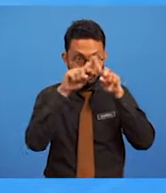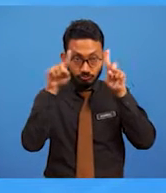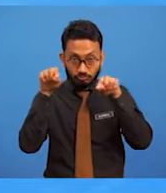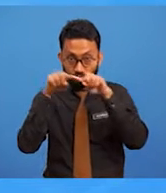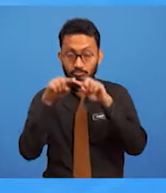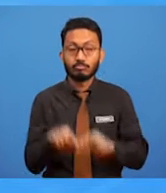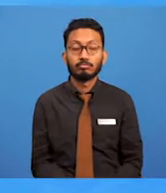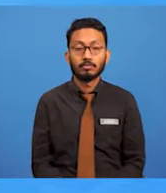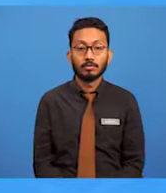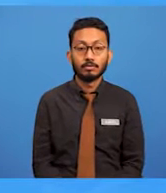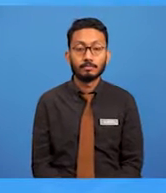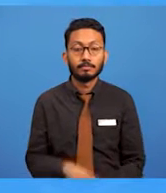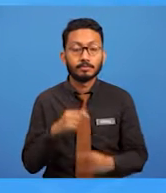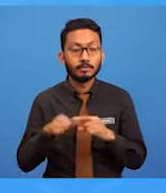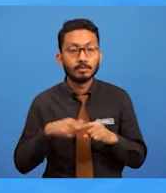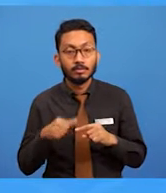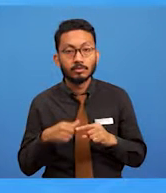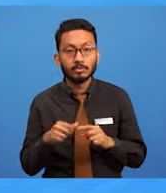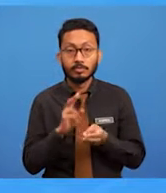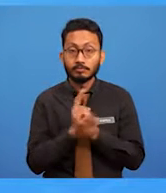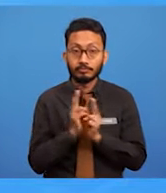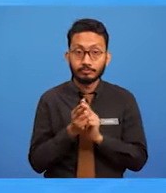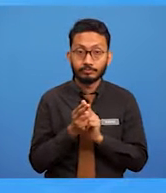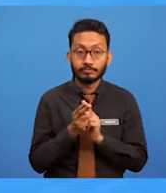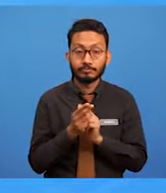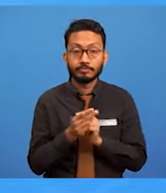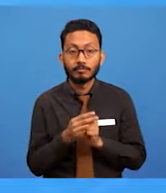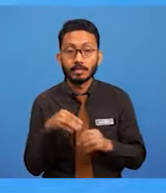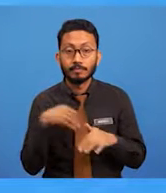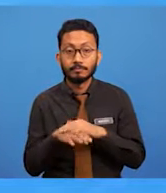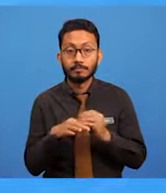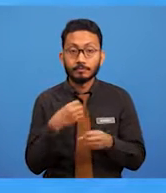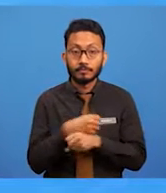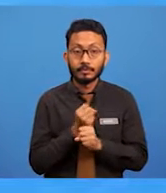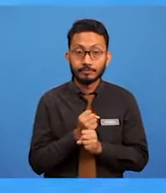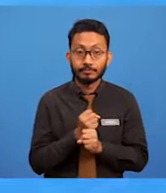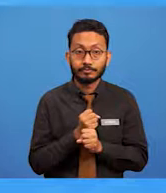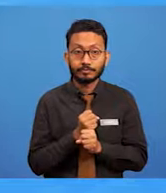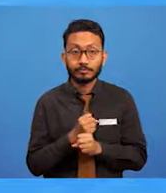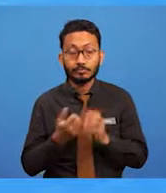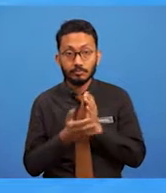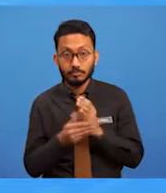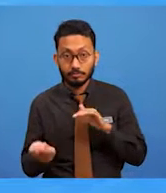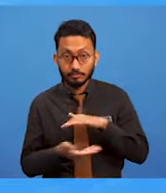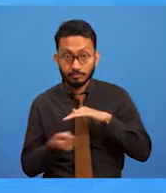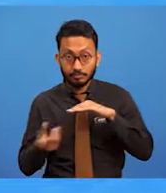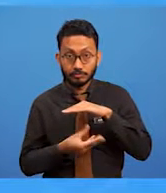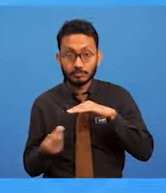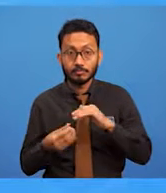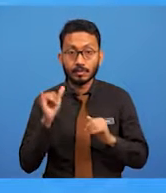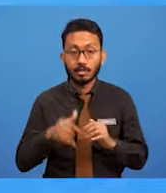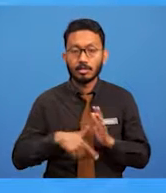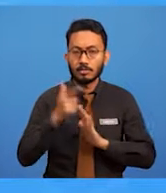Apabila diubah saiznya dalam bentuk skrin atau dicetak pada resolution yang lebih